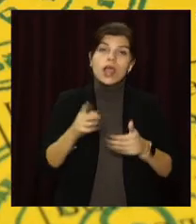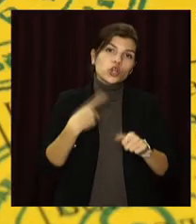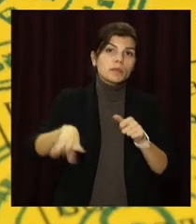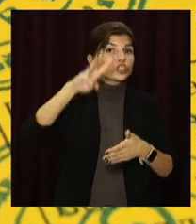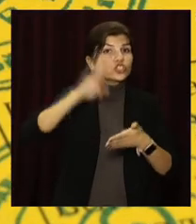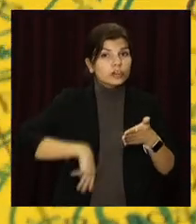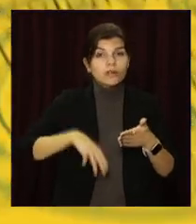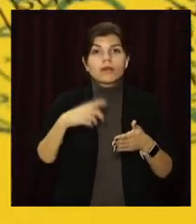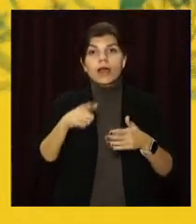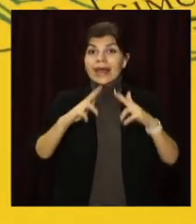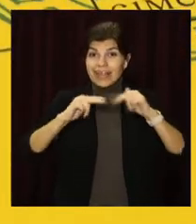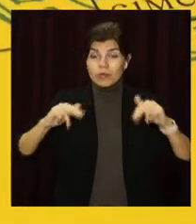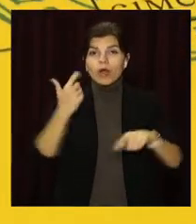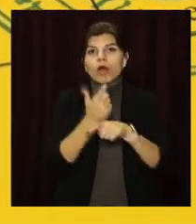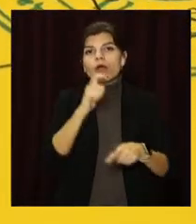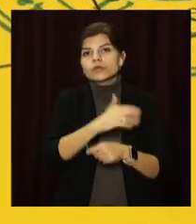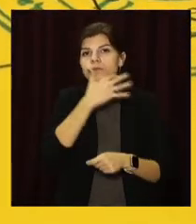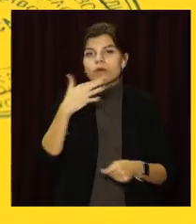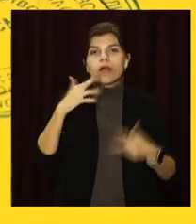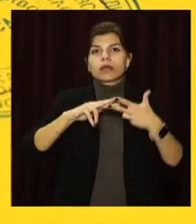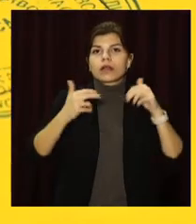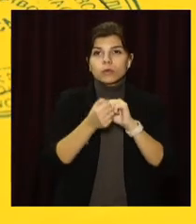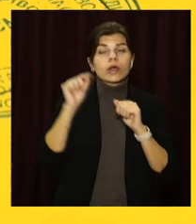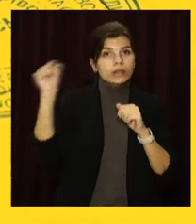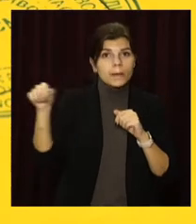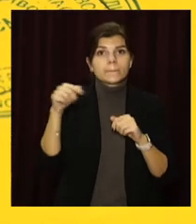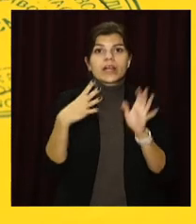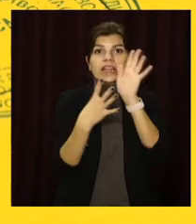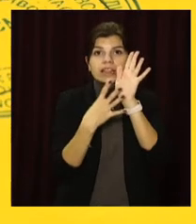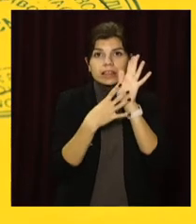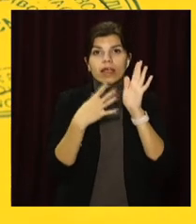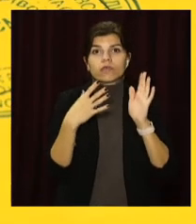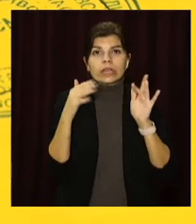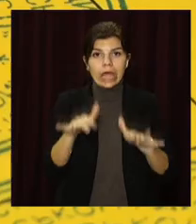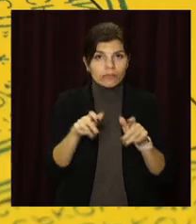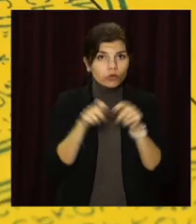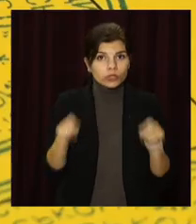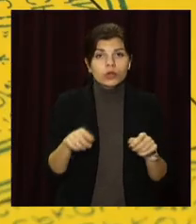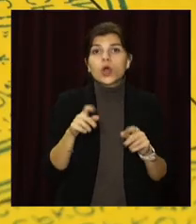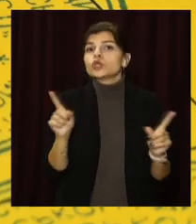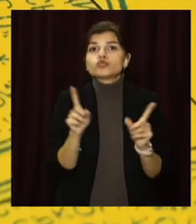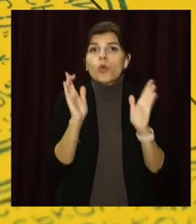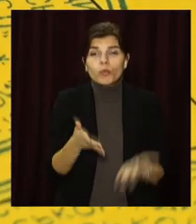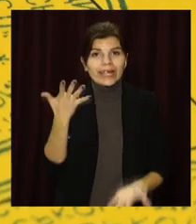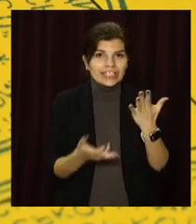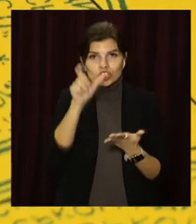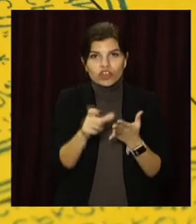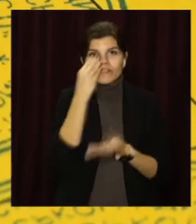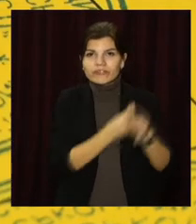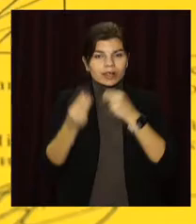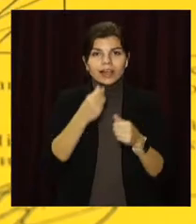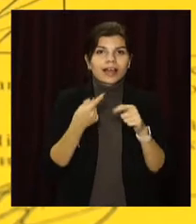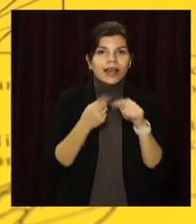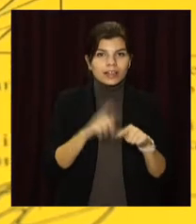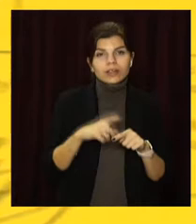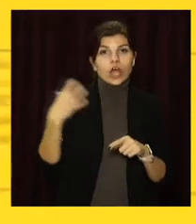Дніпропетровщині лідером з фальсифікацій стало Кам'янське. Там відкрито 9 впроваджень. Що чекає за липовідь довідки, розказав